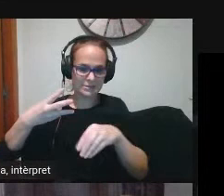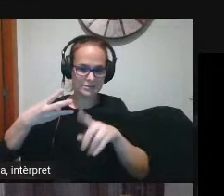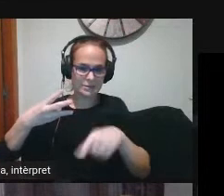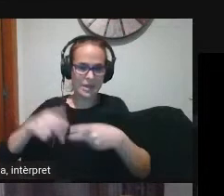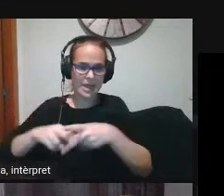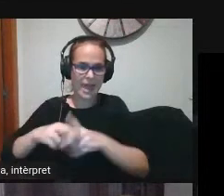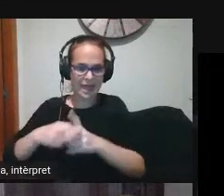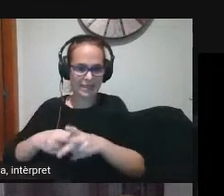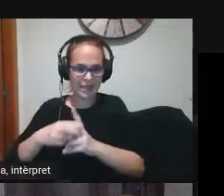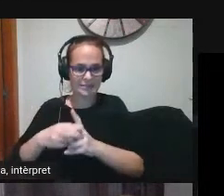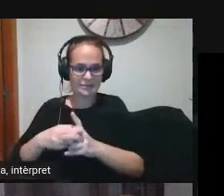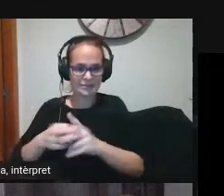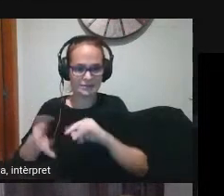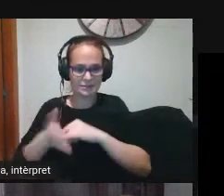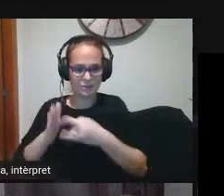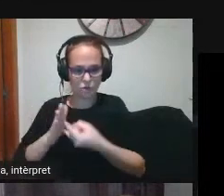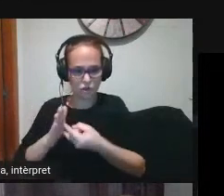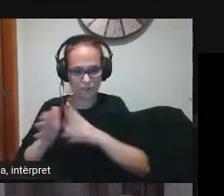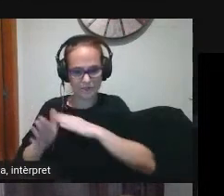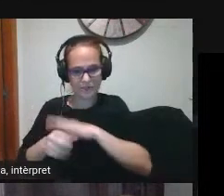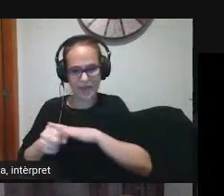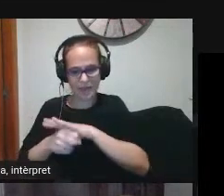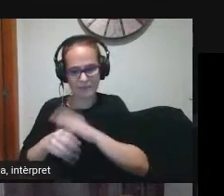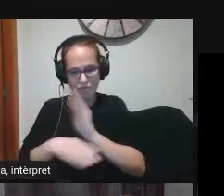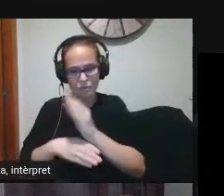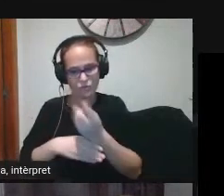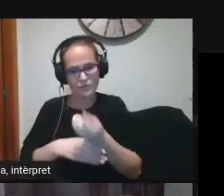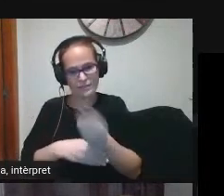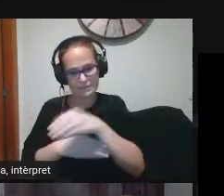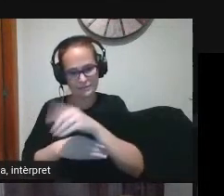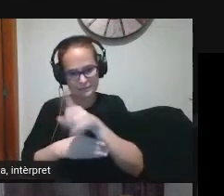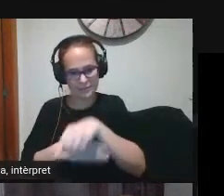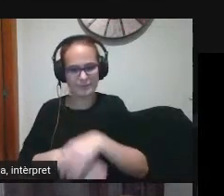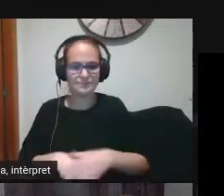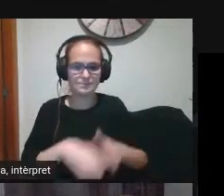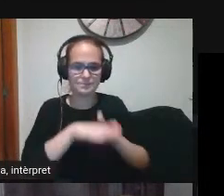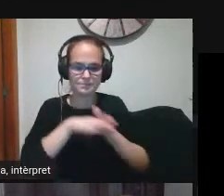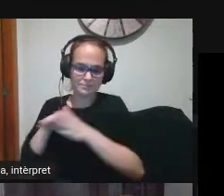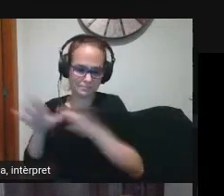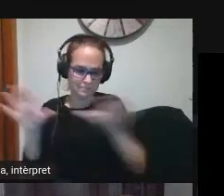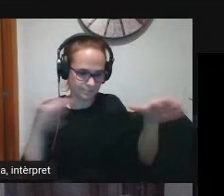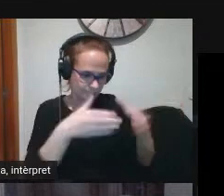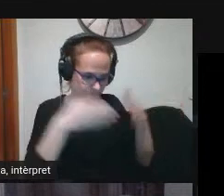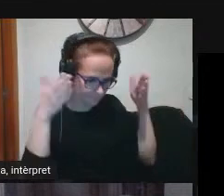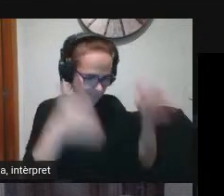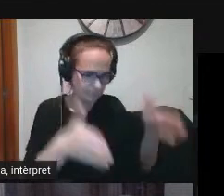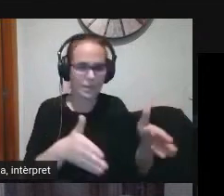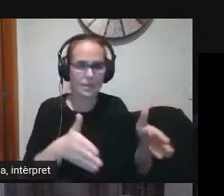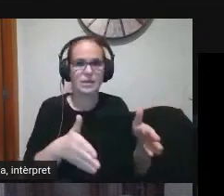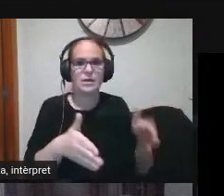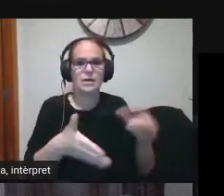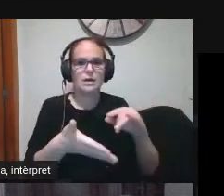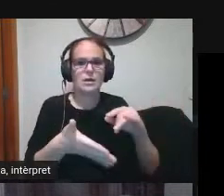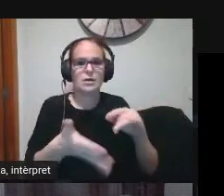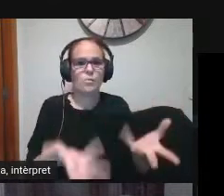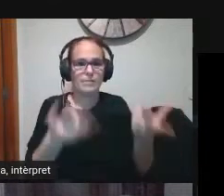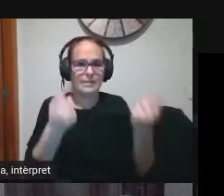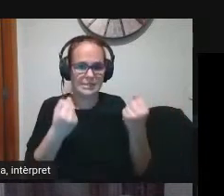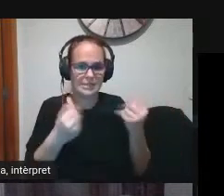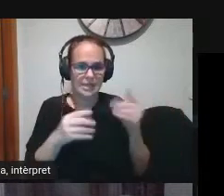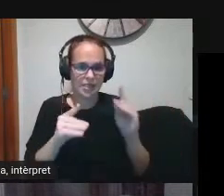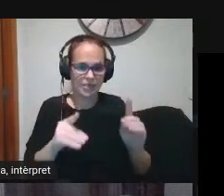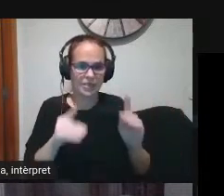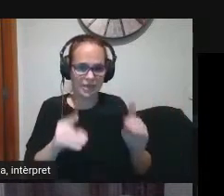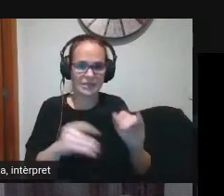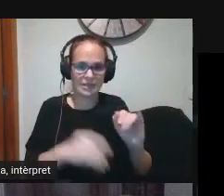tecnològiques de l'àmbit educatiu d'altra banda tenim la competència didàctica i metodològica en el